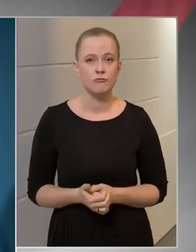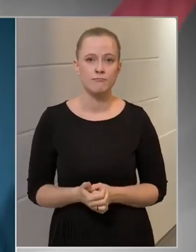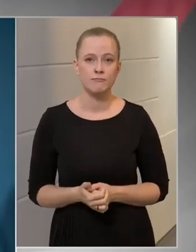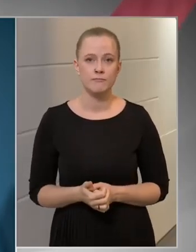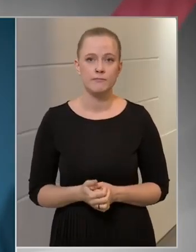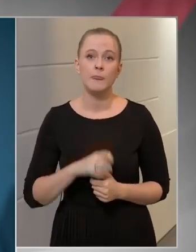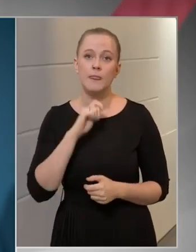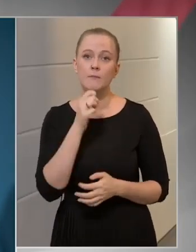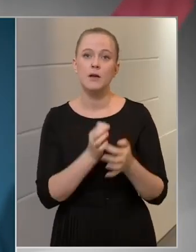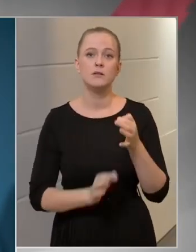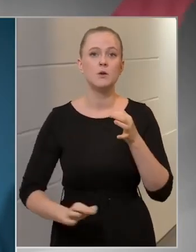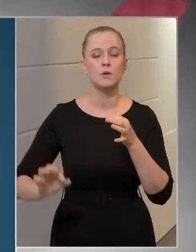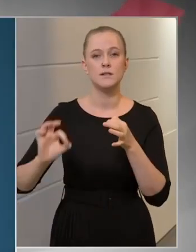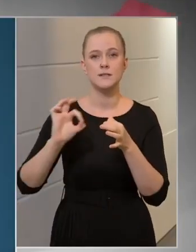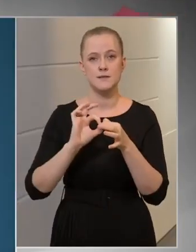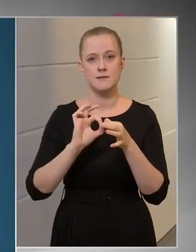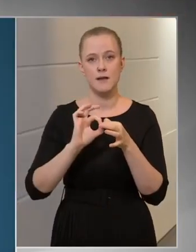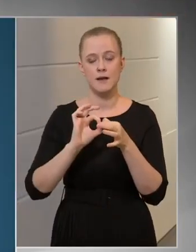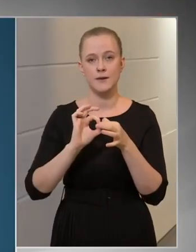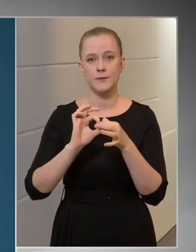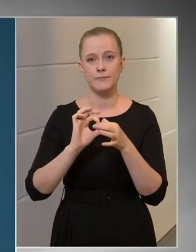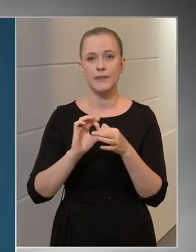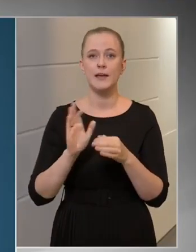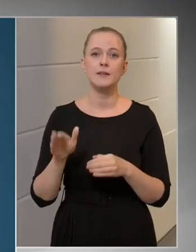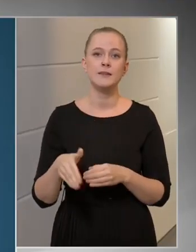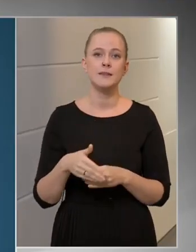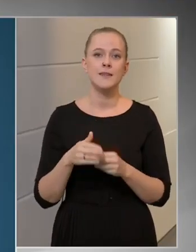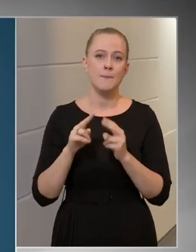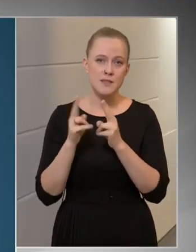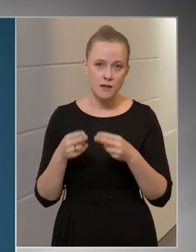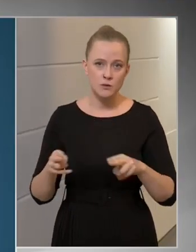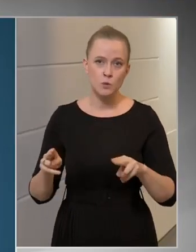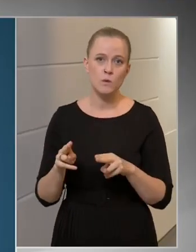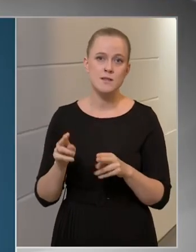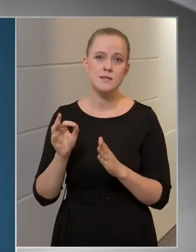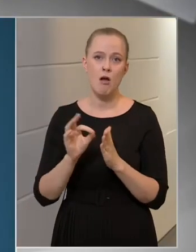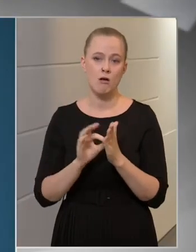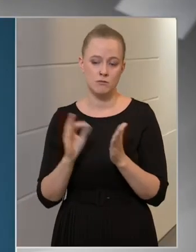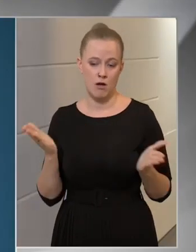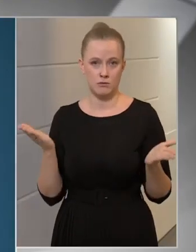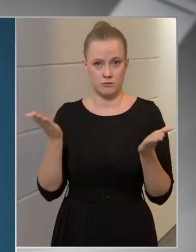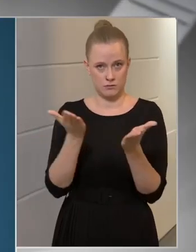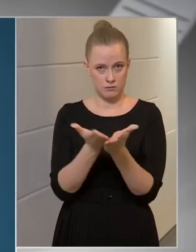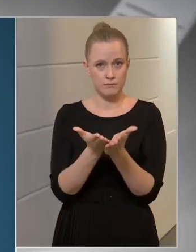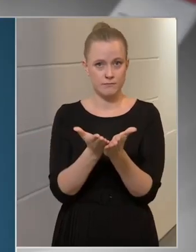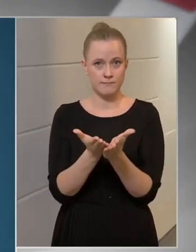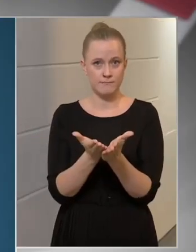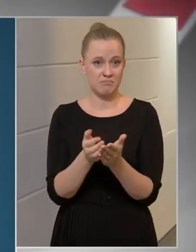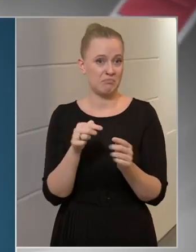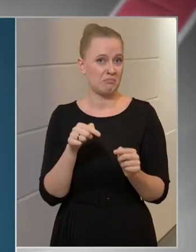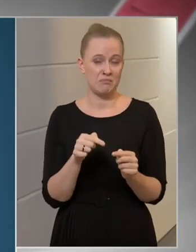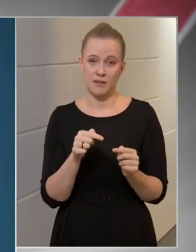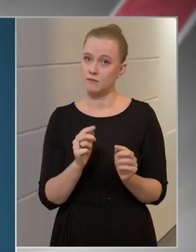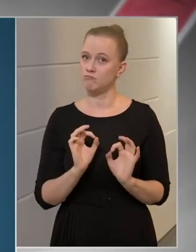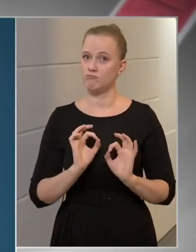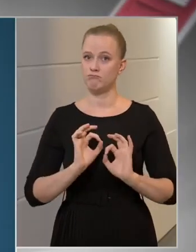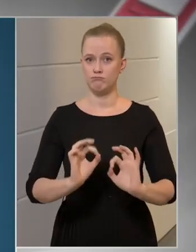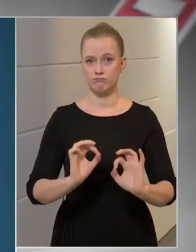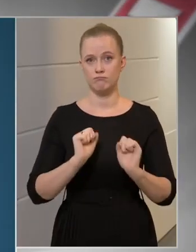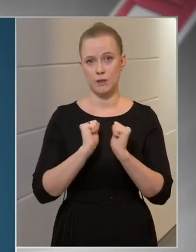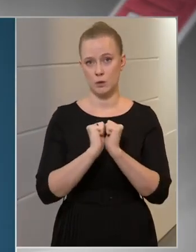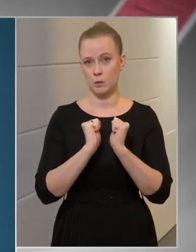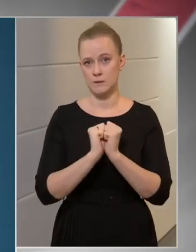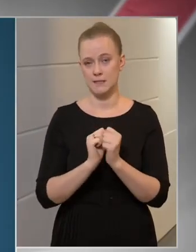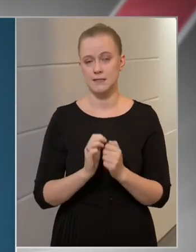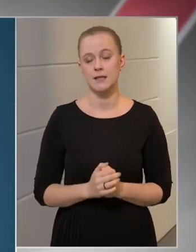Magyarországon a nemzetközi adatokhoz képest ez egy rendkívül kedvező szám.